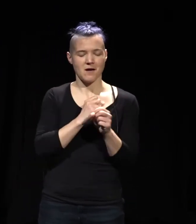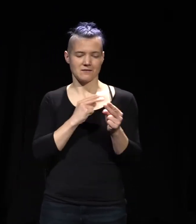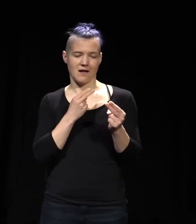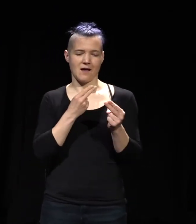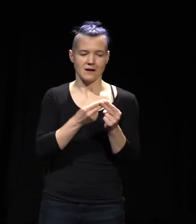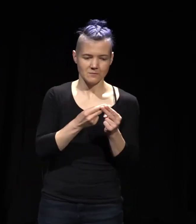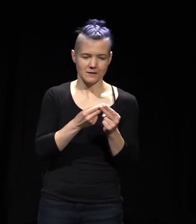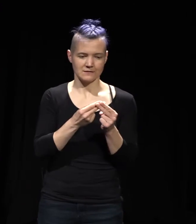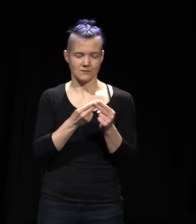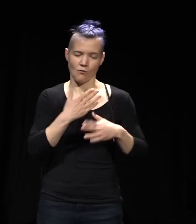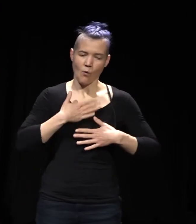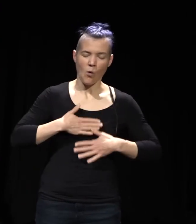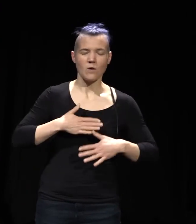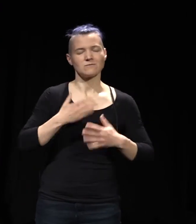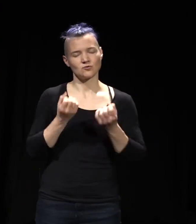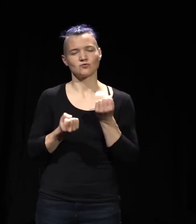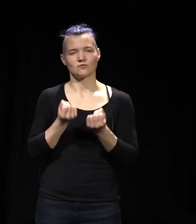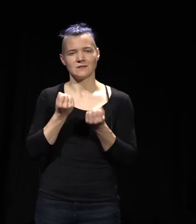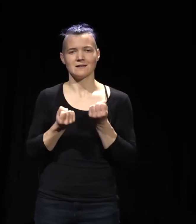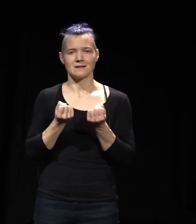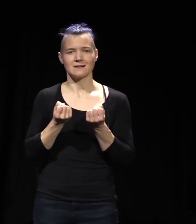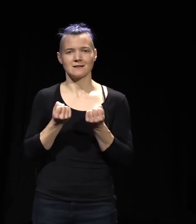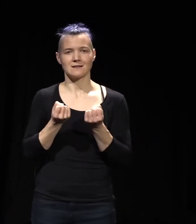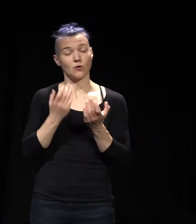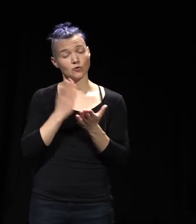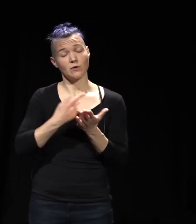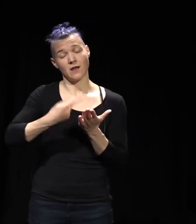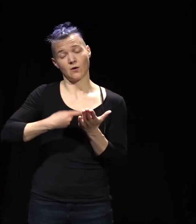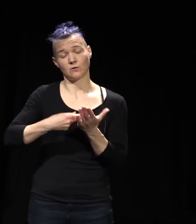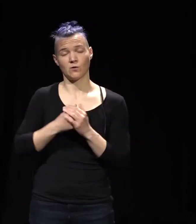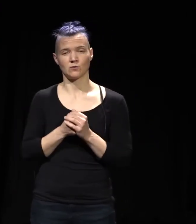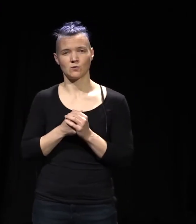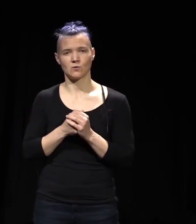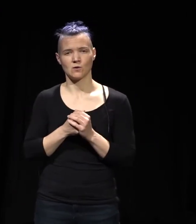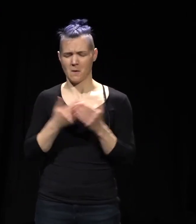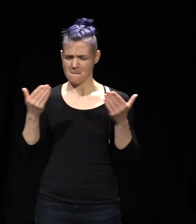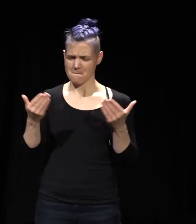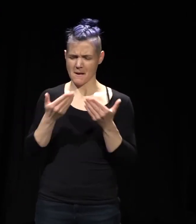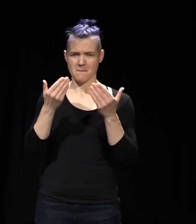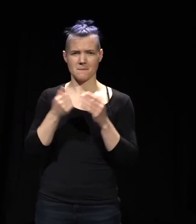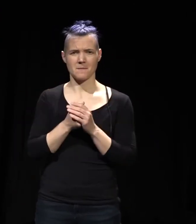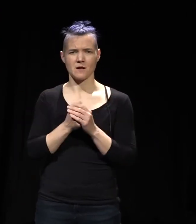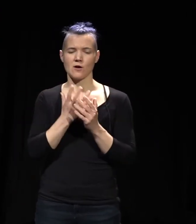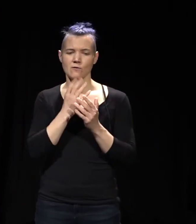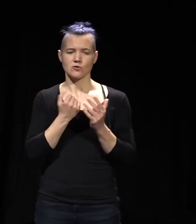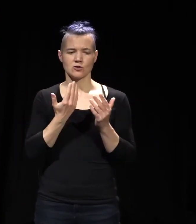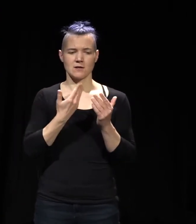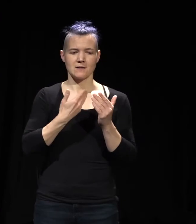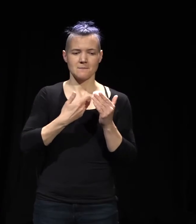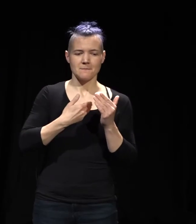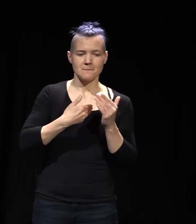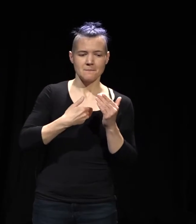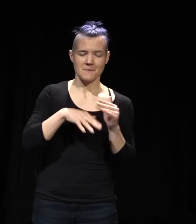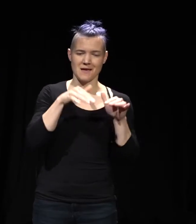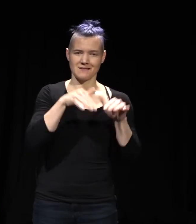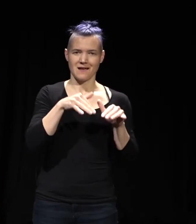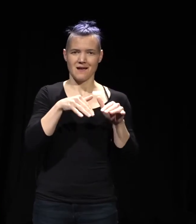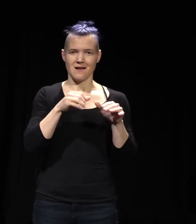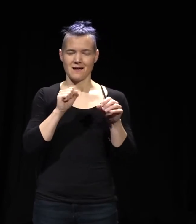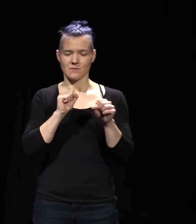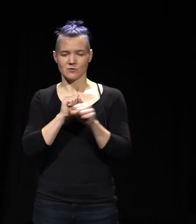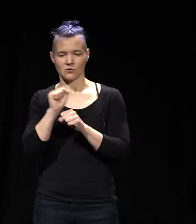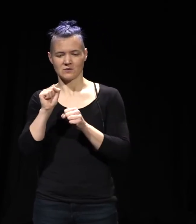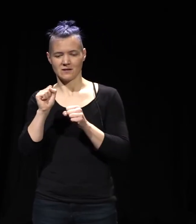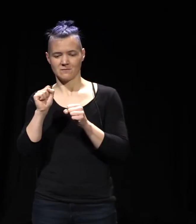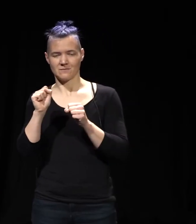man merkt, das ist teilweise schon auch recht paradox. Also man versucht die Vielfalt zu erhöhen, möchte aber gleichzeitig auch sozusagen so eine Work